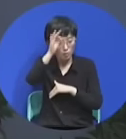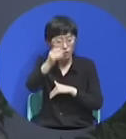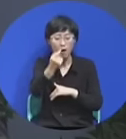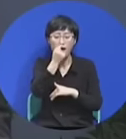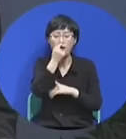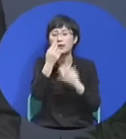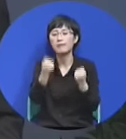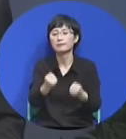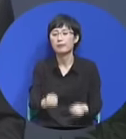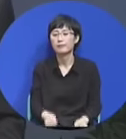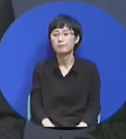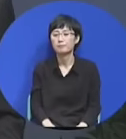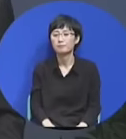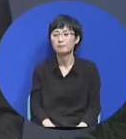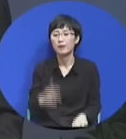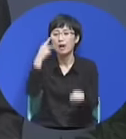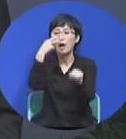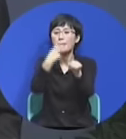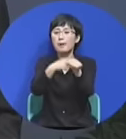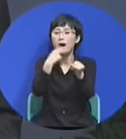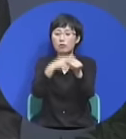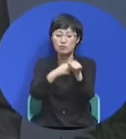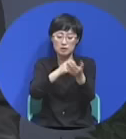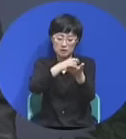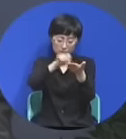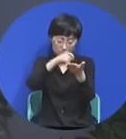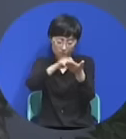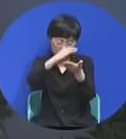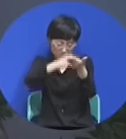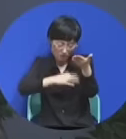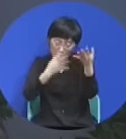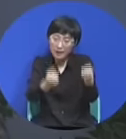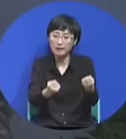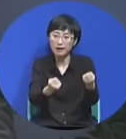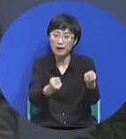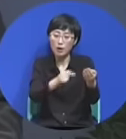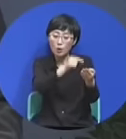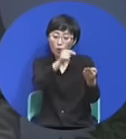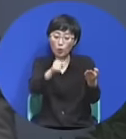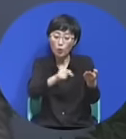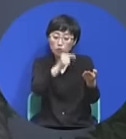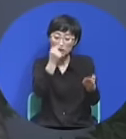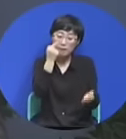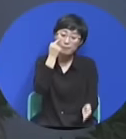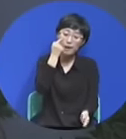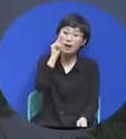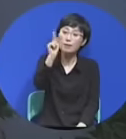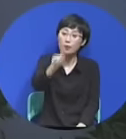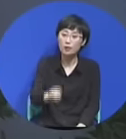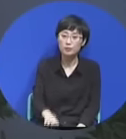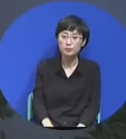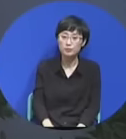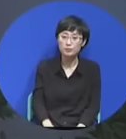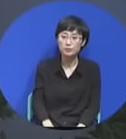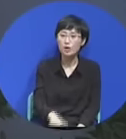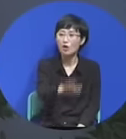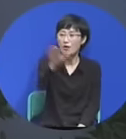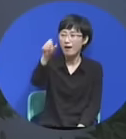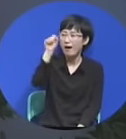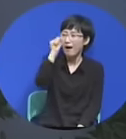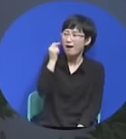그 중에 제일 마음에 남는 게 우리가 너무 좋아하는 걸 배설물로 얘기한다 그랬습니다